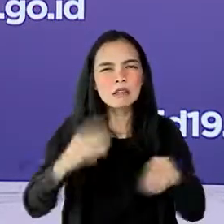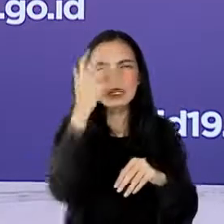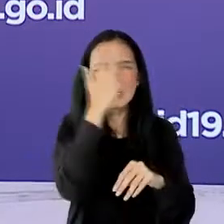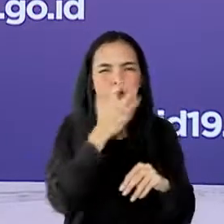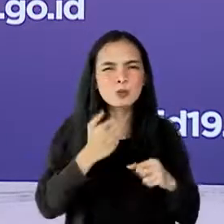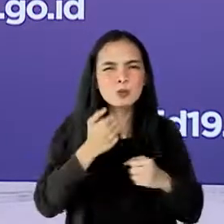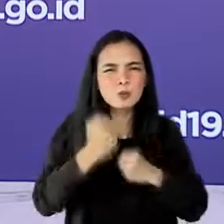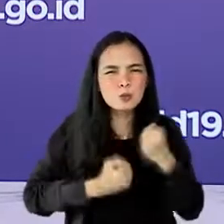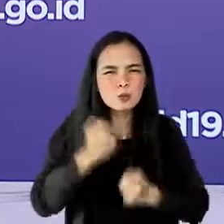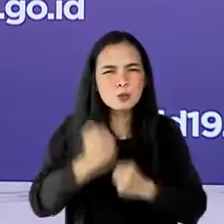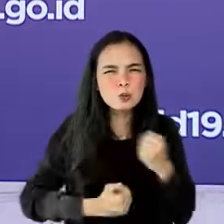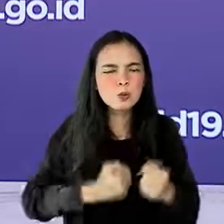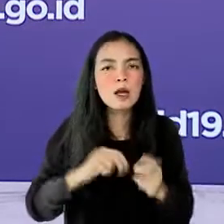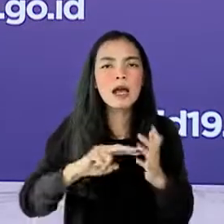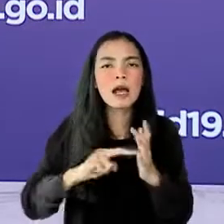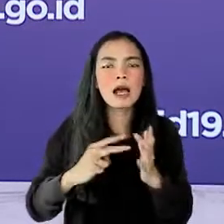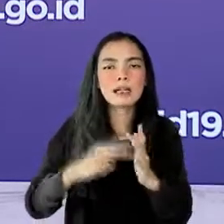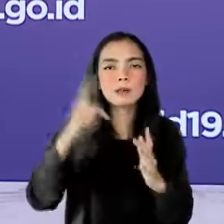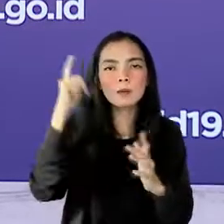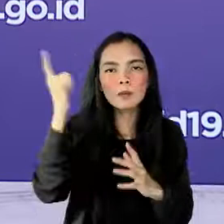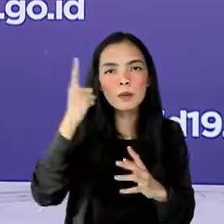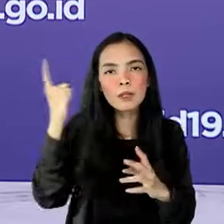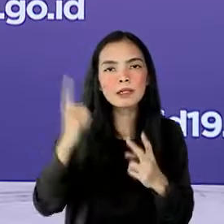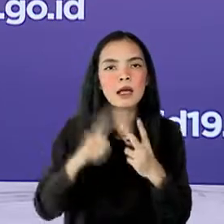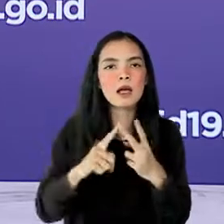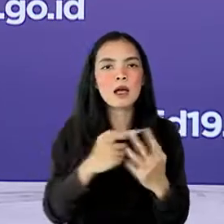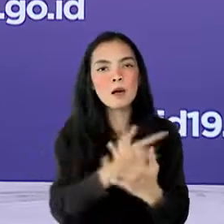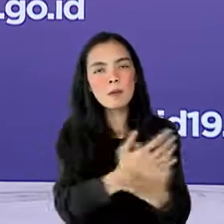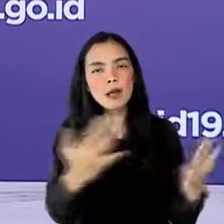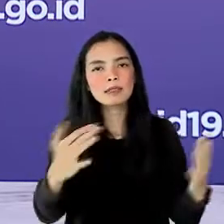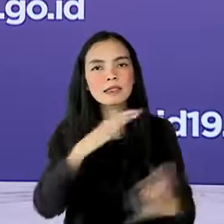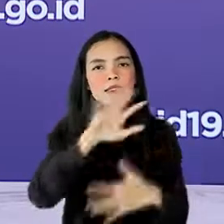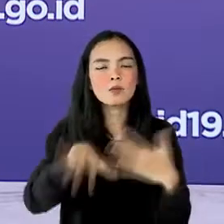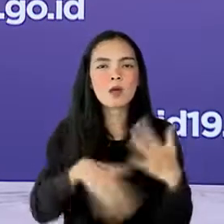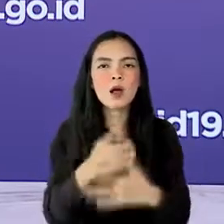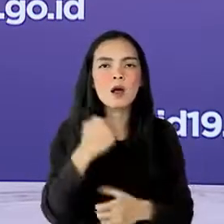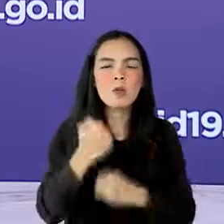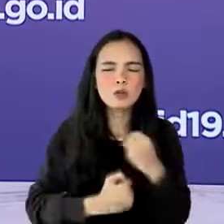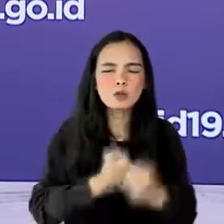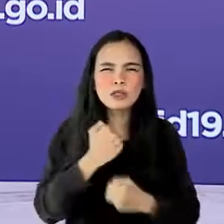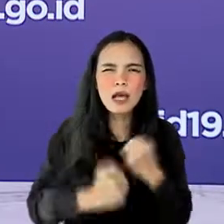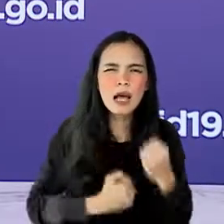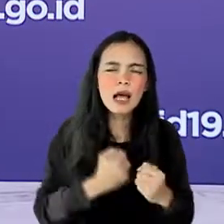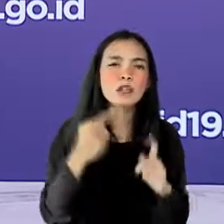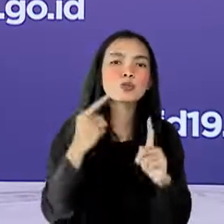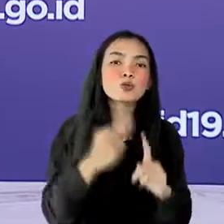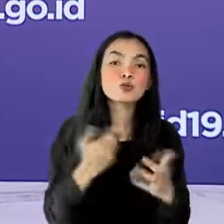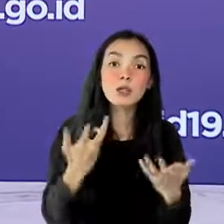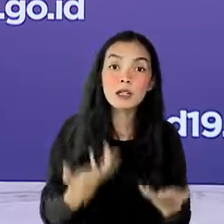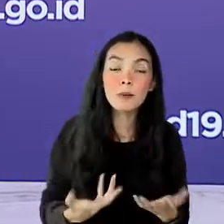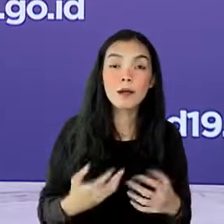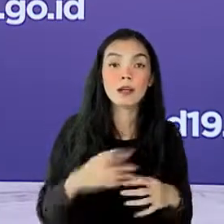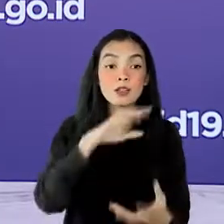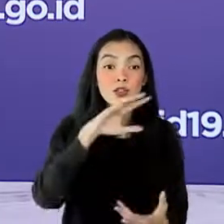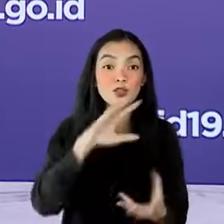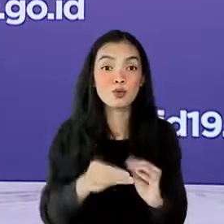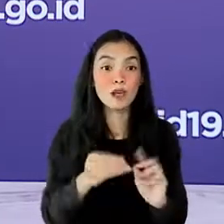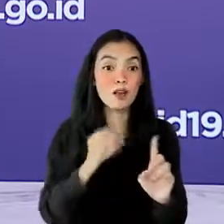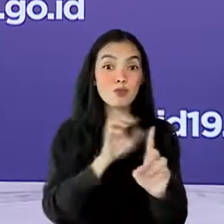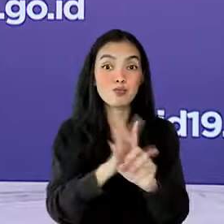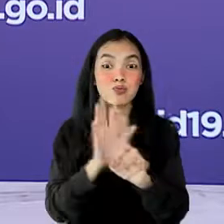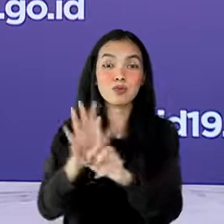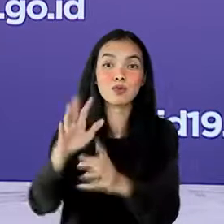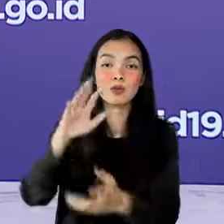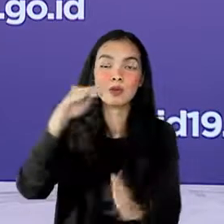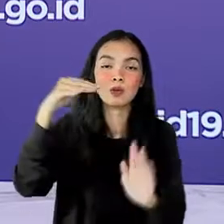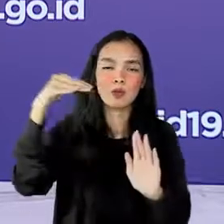itu pemerintah dan seluruh elemen masyarakat akan berupaya keras agar secepatnya lonjakan kasus di Indonesia